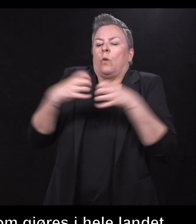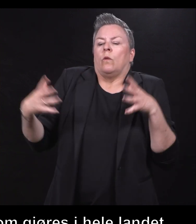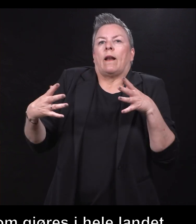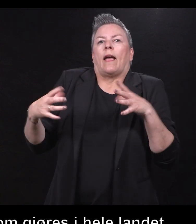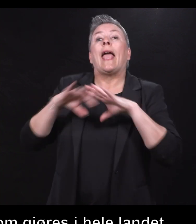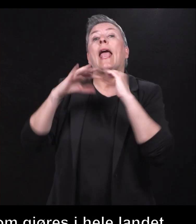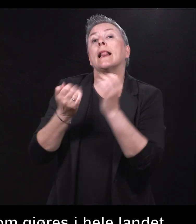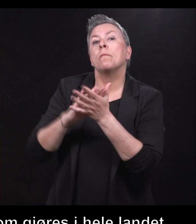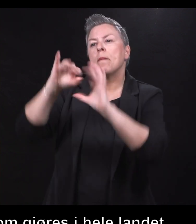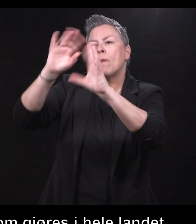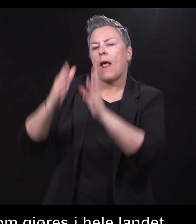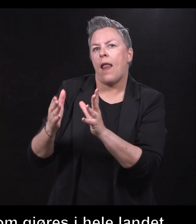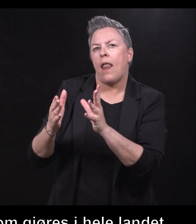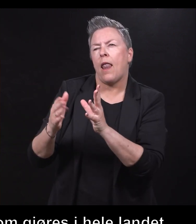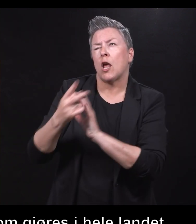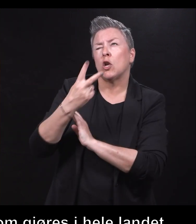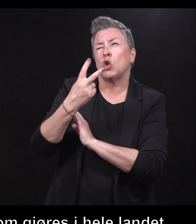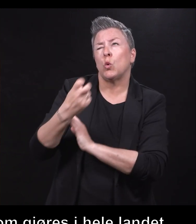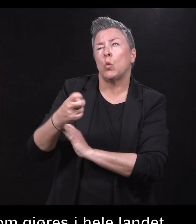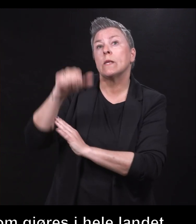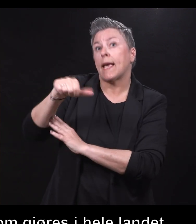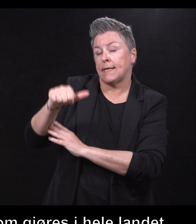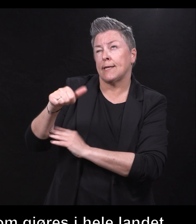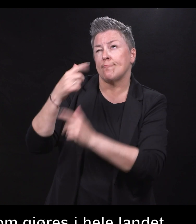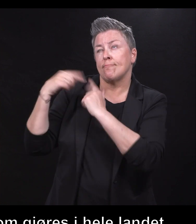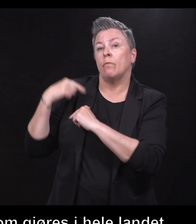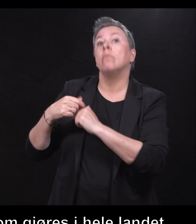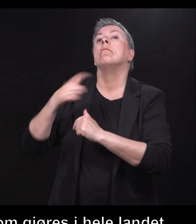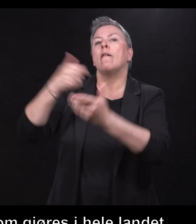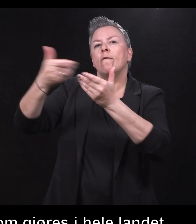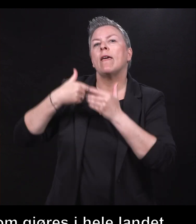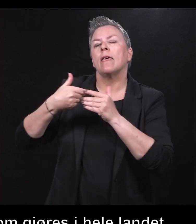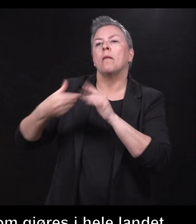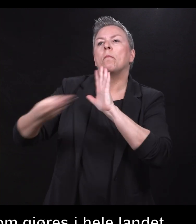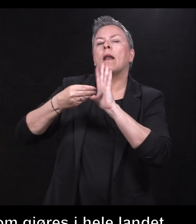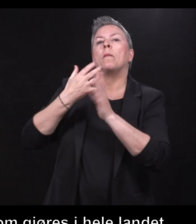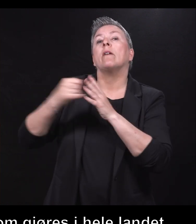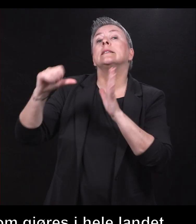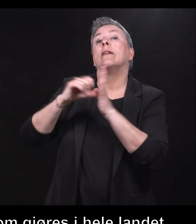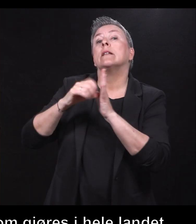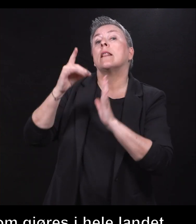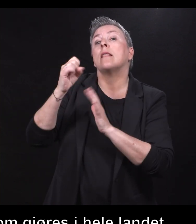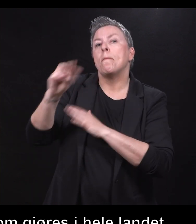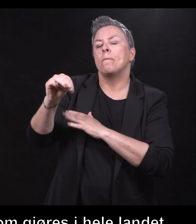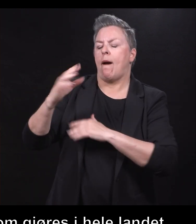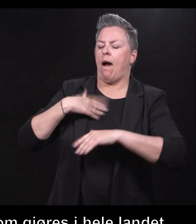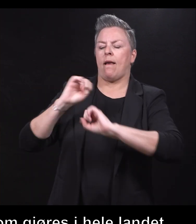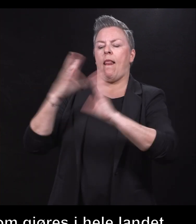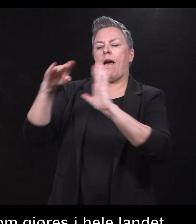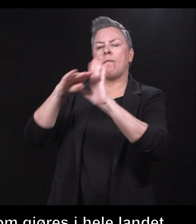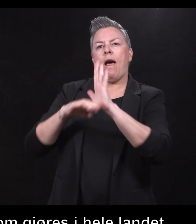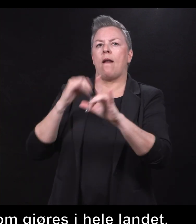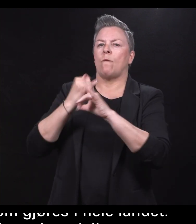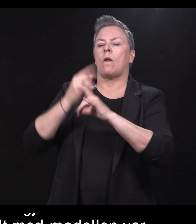modellen, 2016 gjorde vi det, så var det med midler fra Stiftelsen Damm. Og min klare plan om hvordan dette skulle kunne